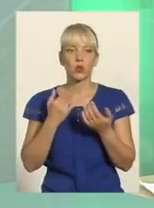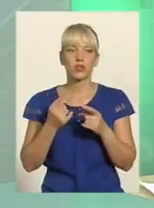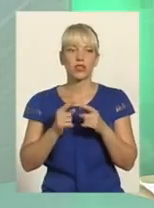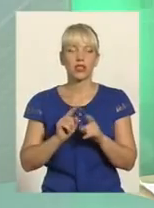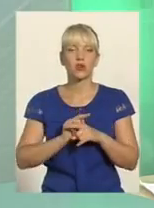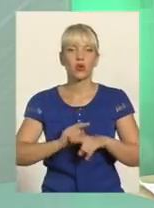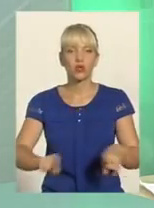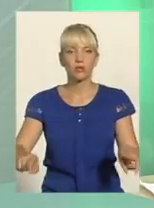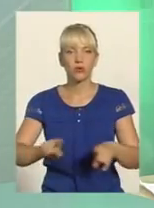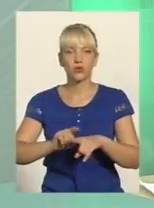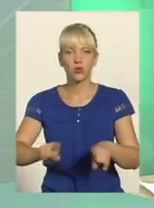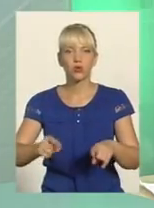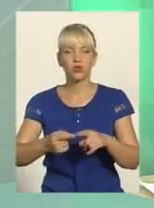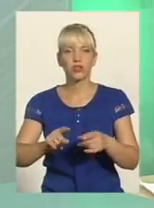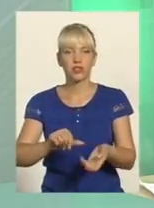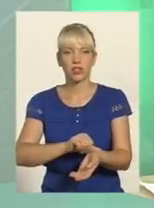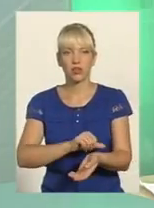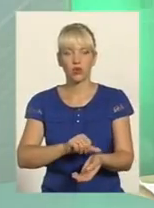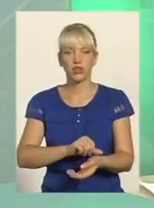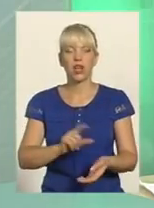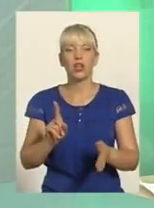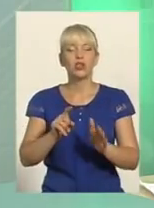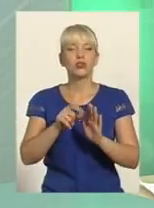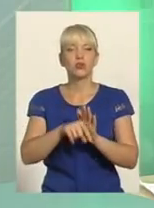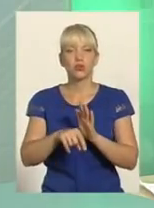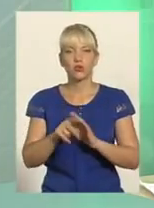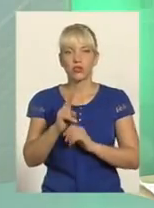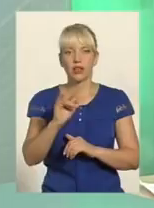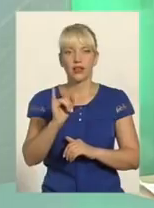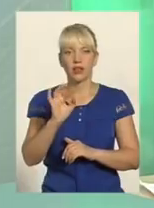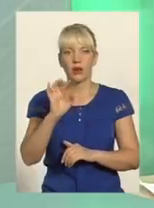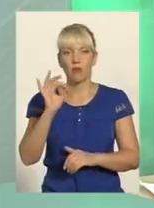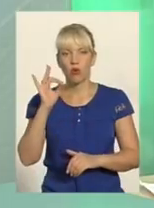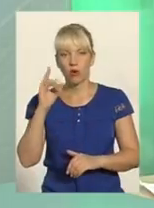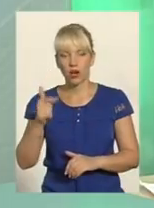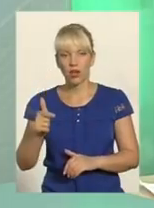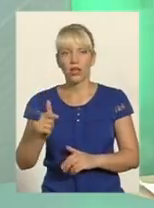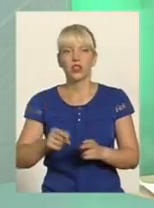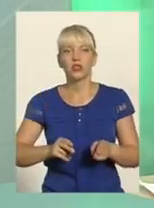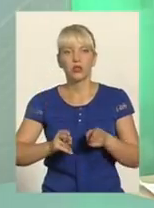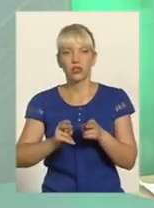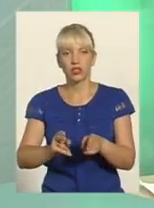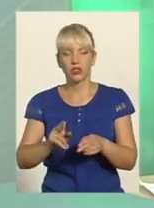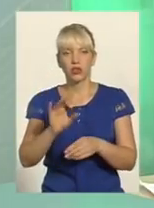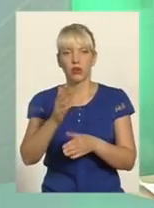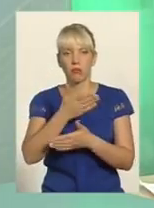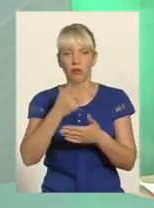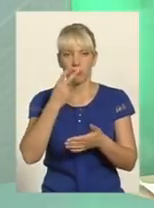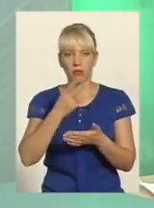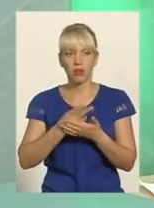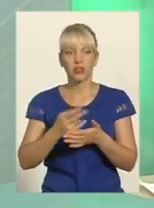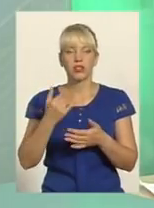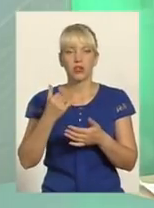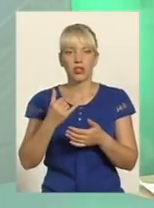Що стосується кіберзлочинності, то дійсно сьогодні ми бачимо проблематику І своєчасно такий підрозділ буде створений в